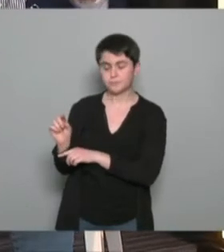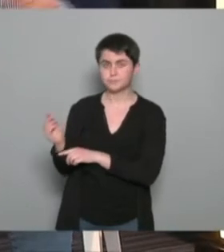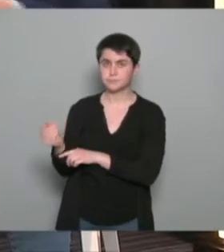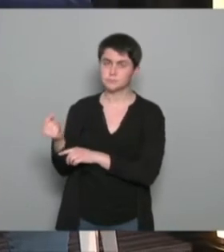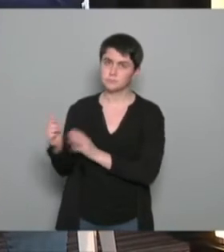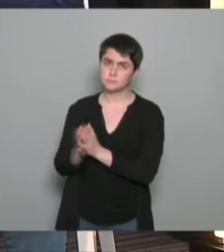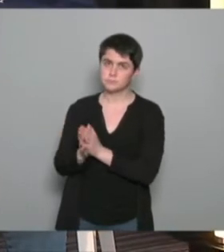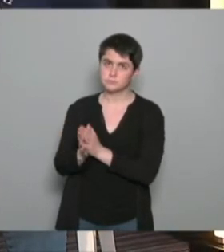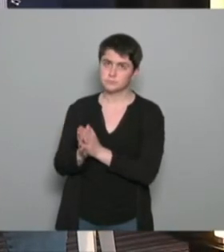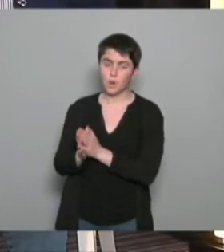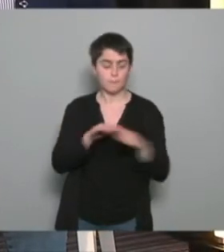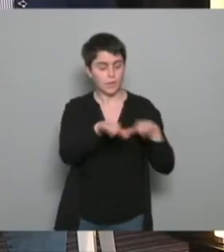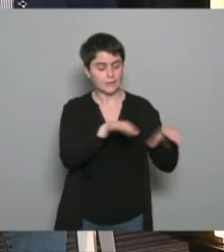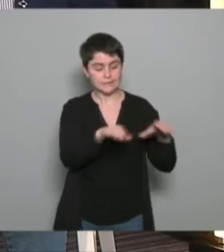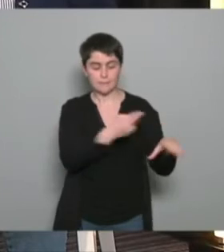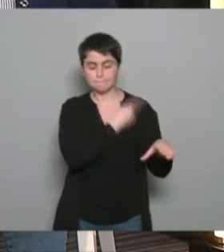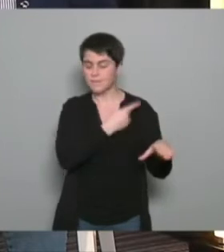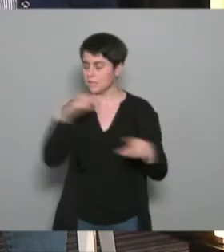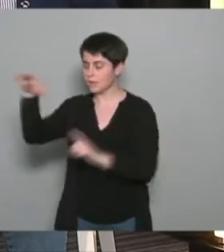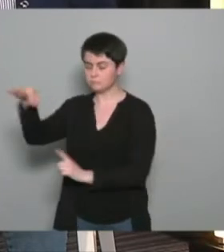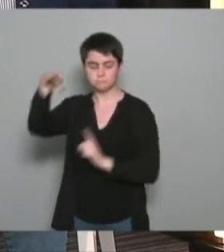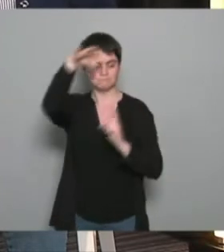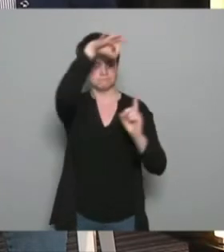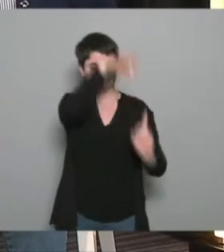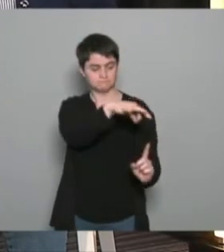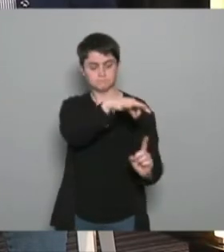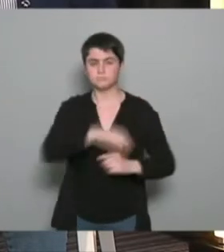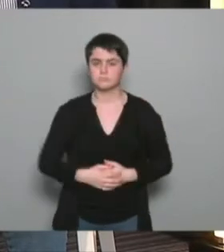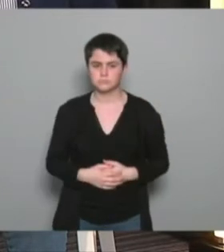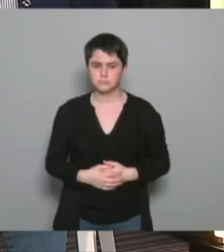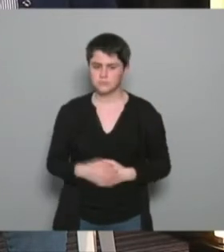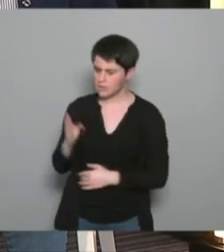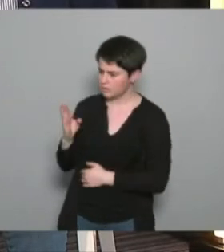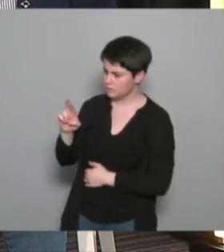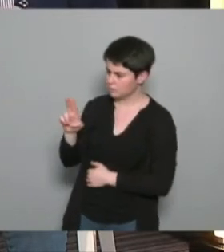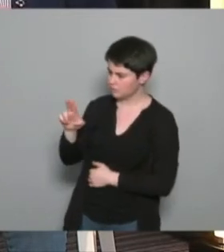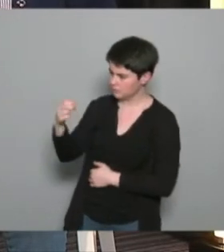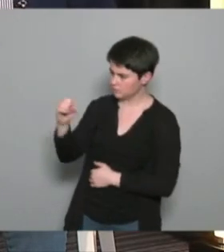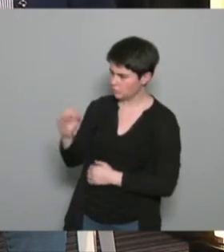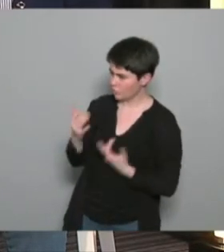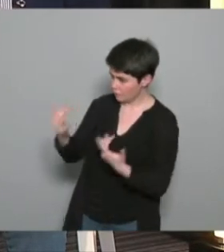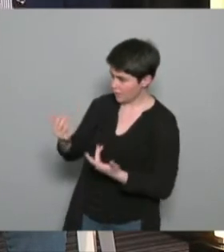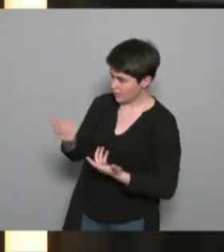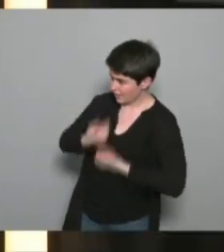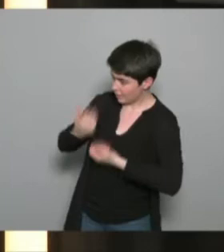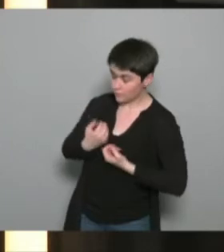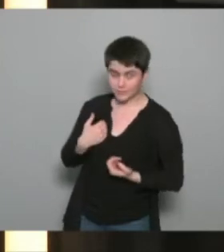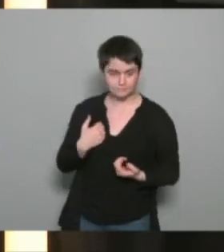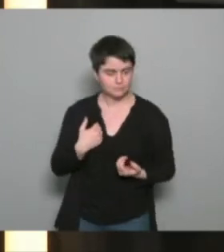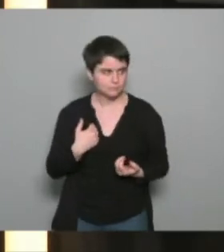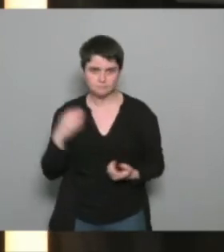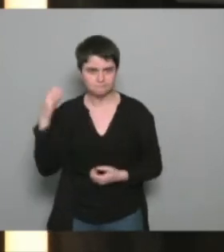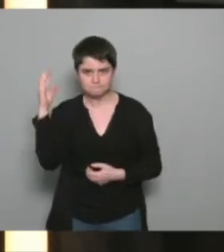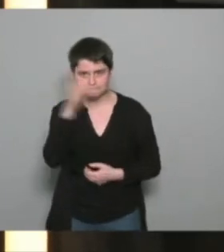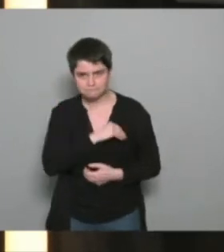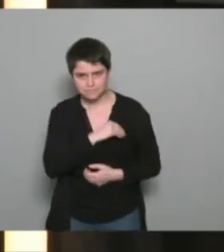entre guillemets médical mais je crois que Bruno vouliez intervenir je ne sais plus ce que je voulais dire mais je pense